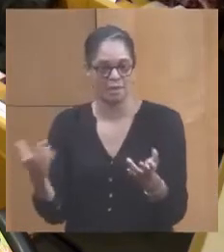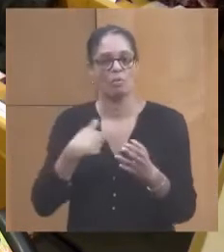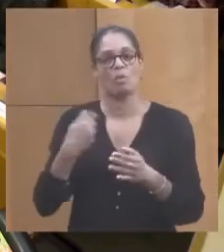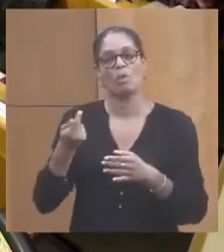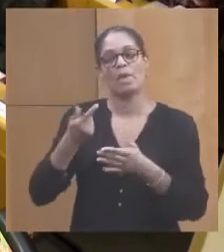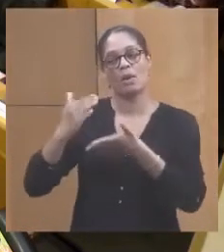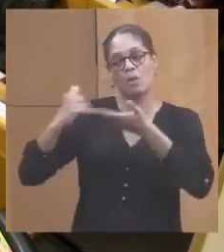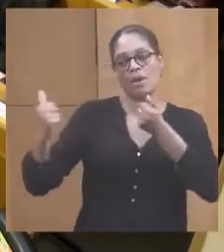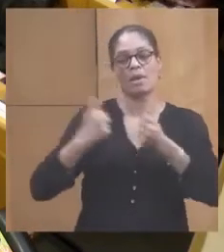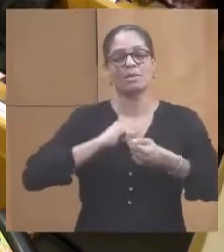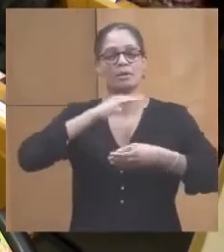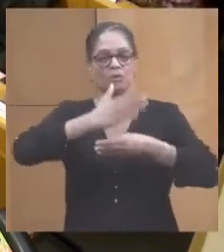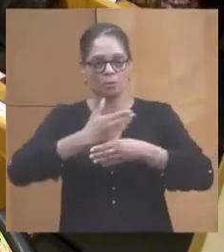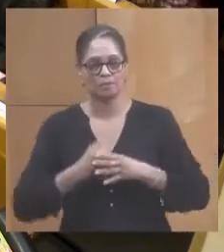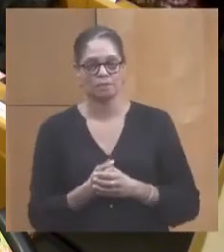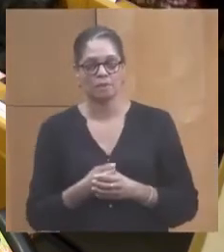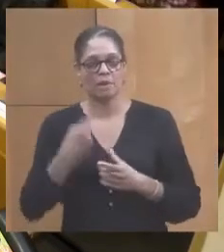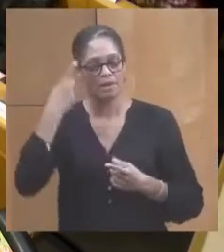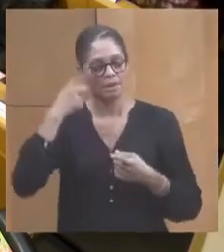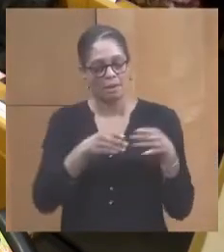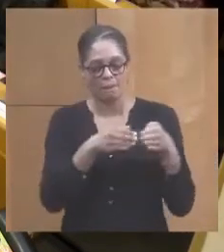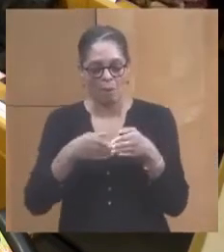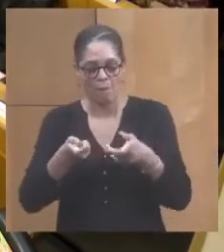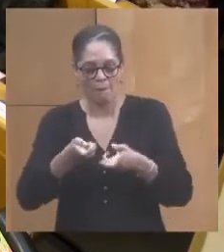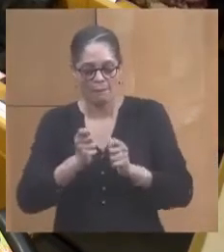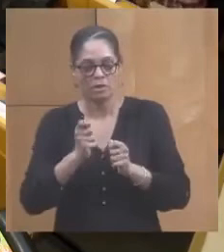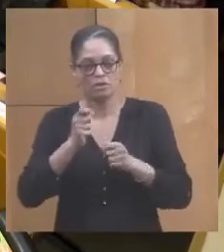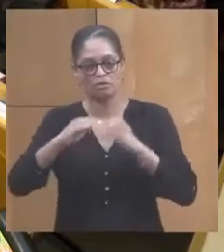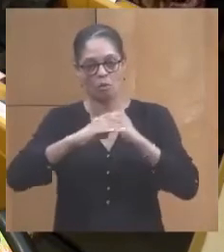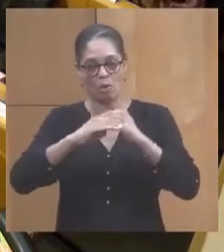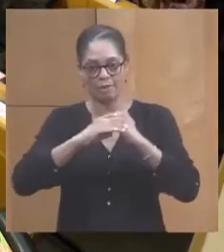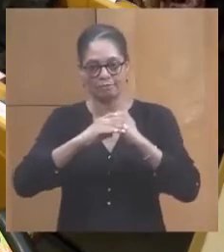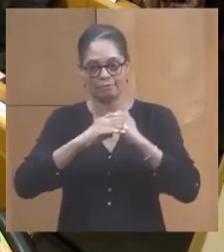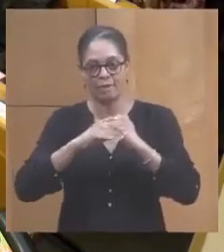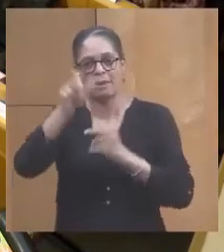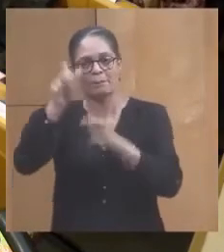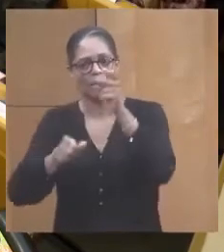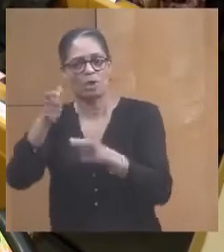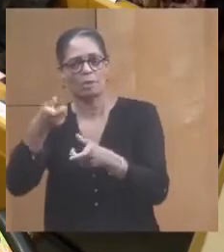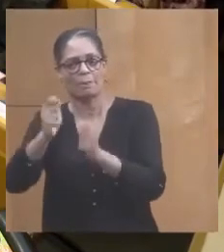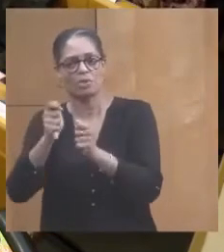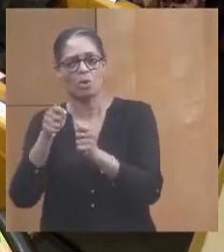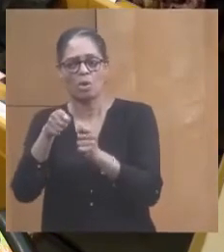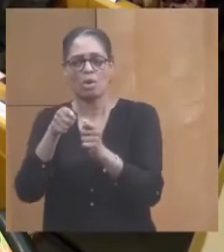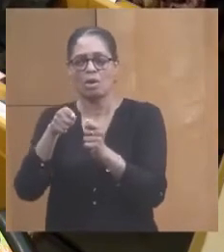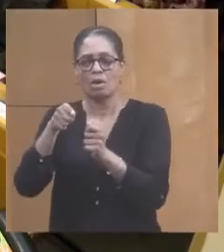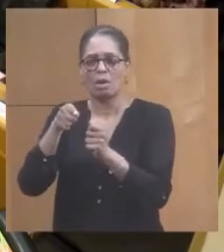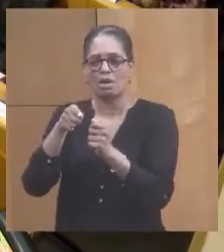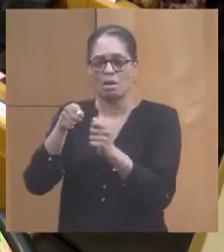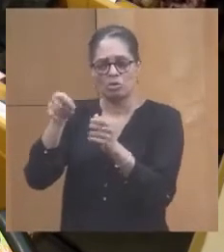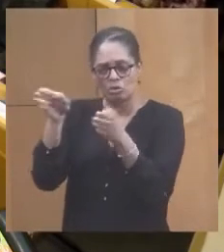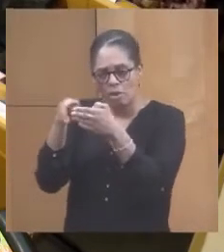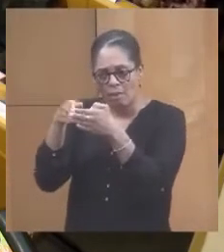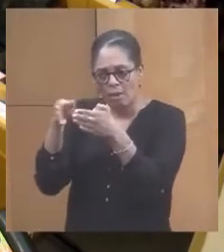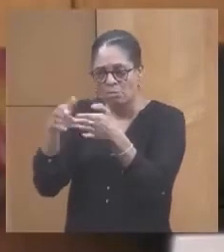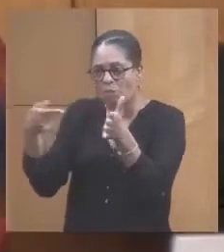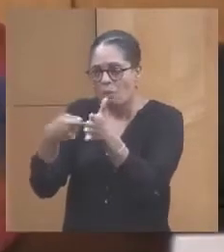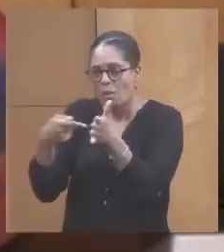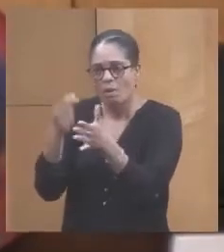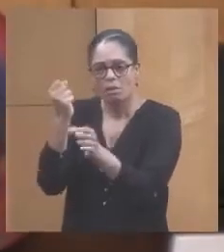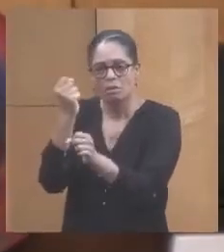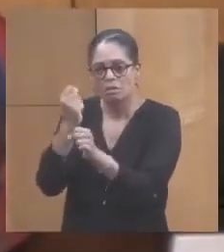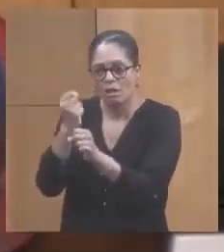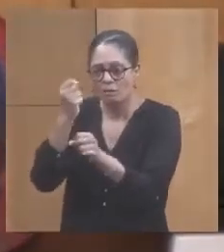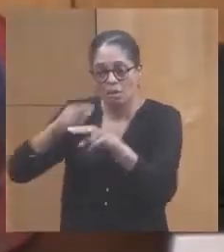Concernant le port de pêche du Vauclin, elle a été sollicitée par les marins qui demandaient, d'une part, quand commencerait les travaux,